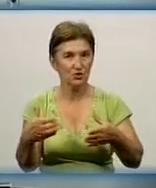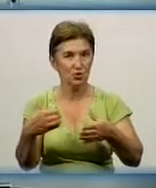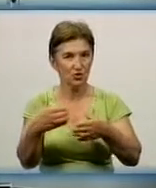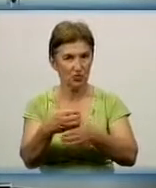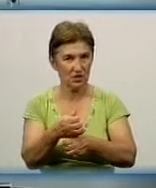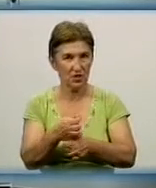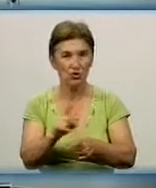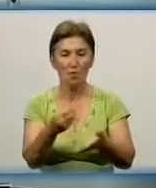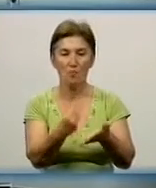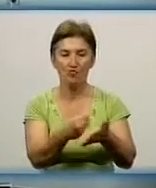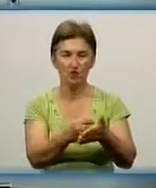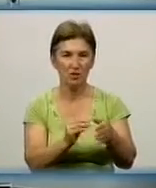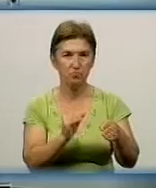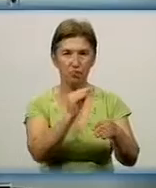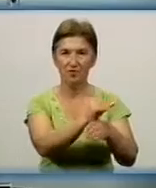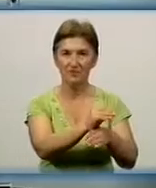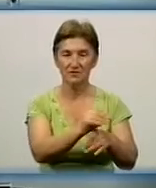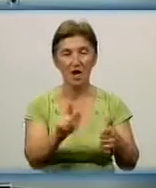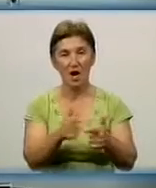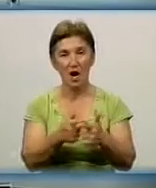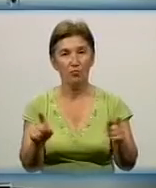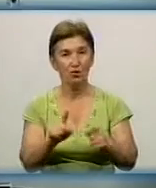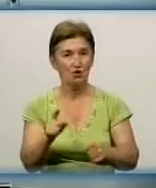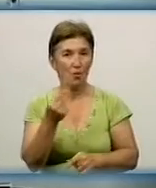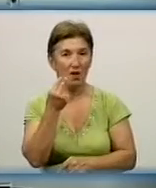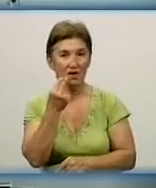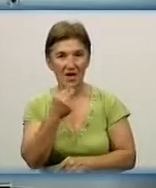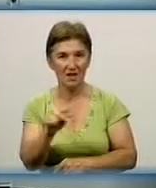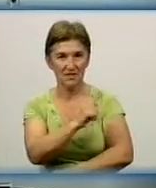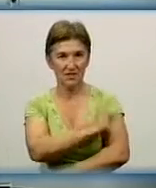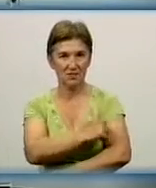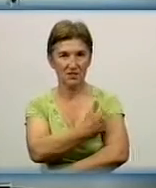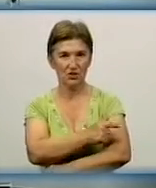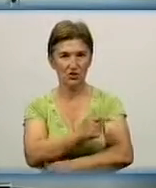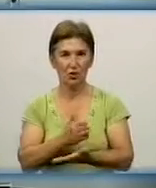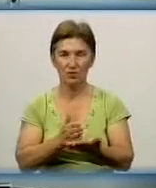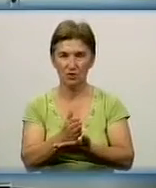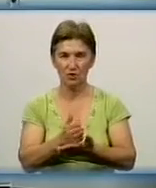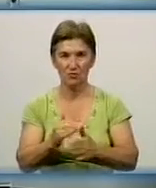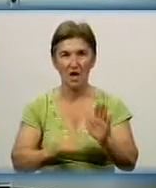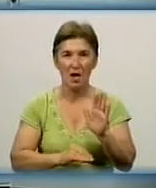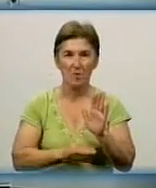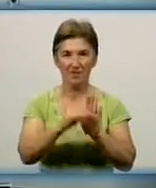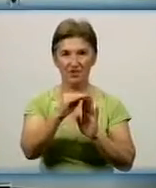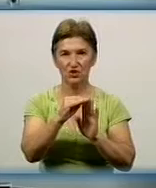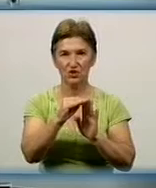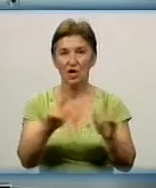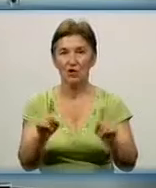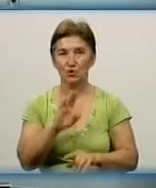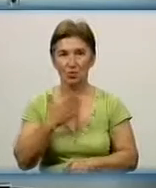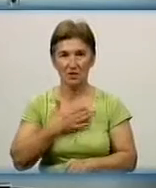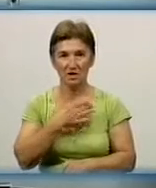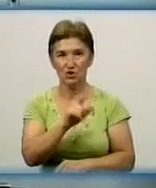поповнювався, або ми хочемо, щоб якість медичного обслуговування підвищити. Так от, ми хочемо якість підвищити, щоб наші